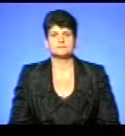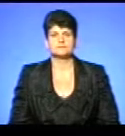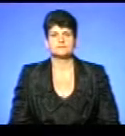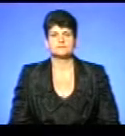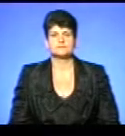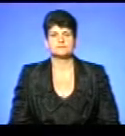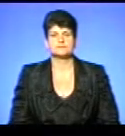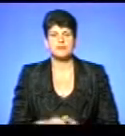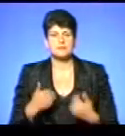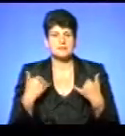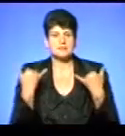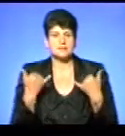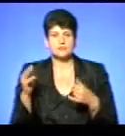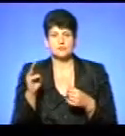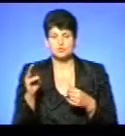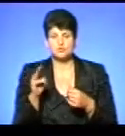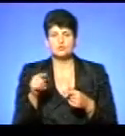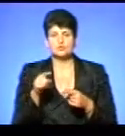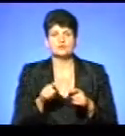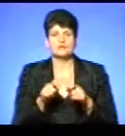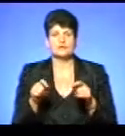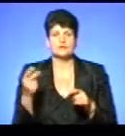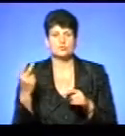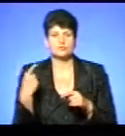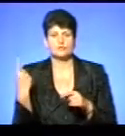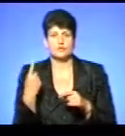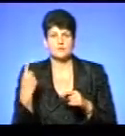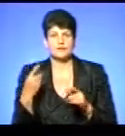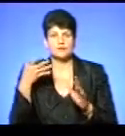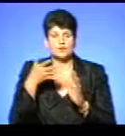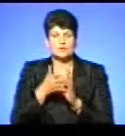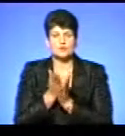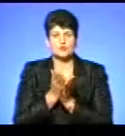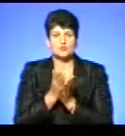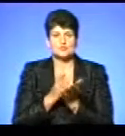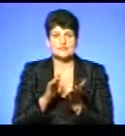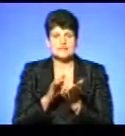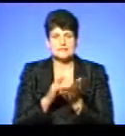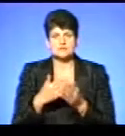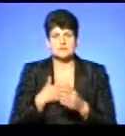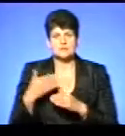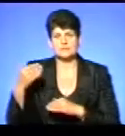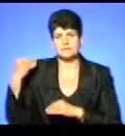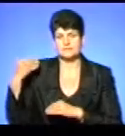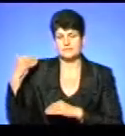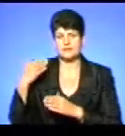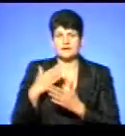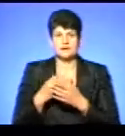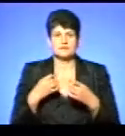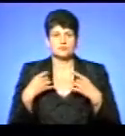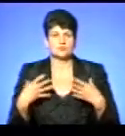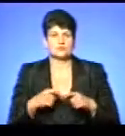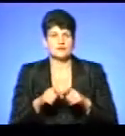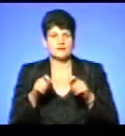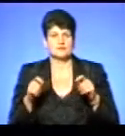Ми зараз у Шумську. Тут відкривають другий в області інклюзивно-ресурсний центр. За моєю спиною відбувається урочисте відкриття,